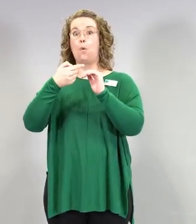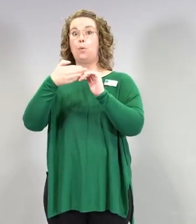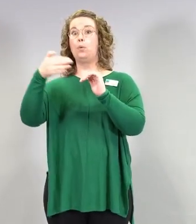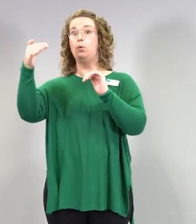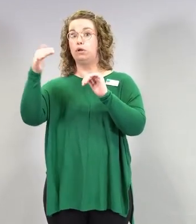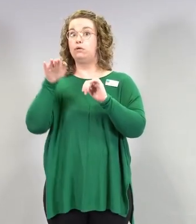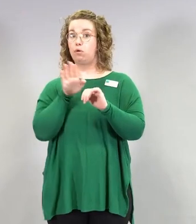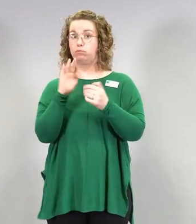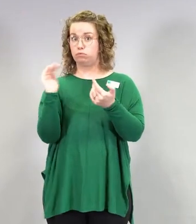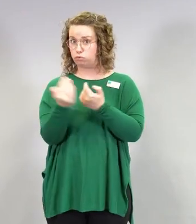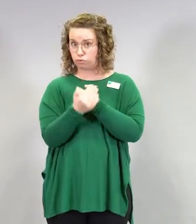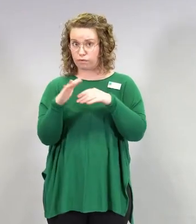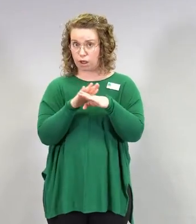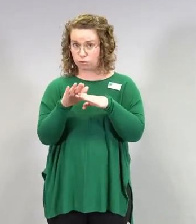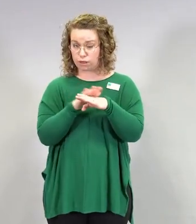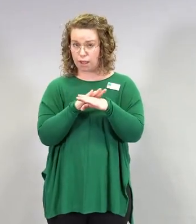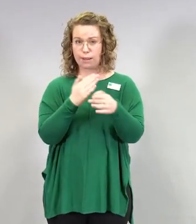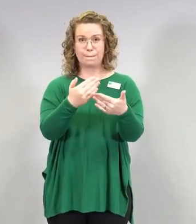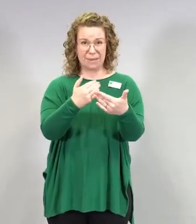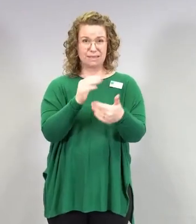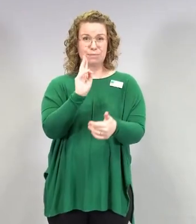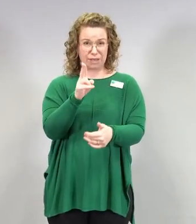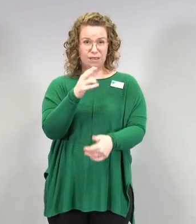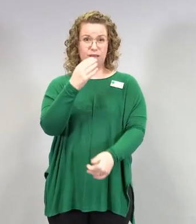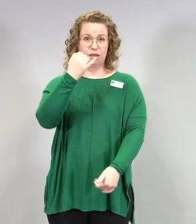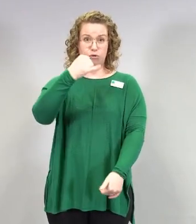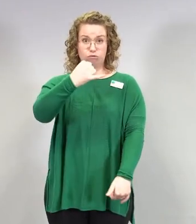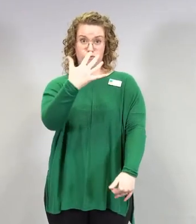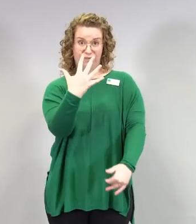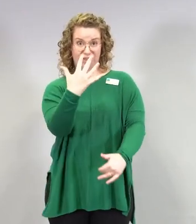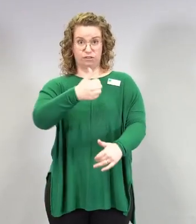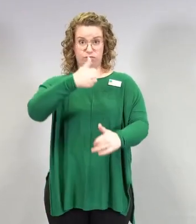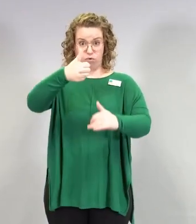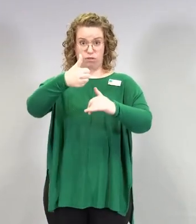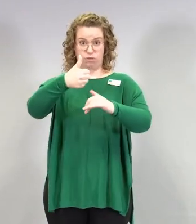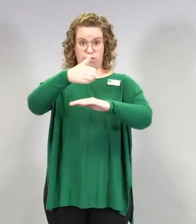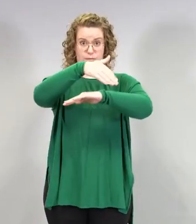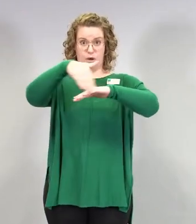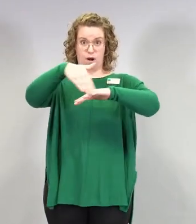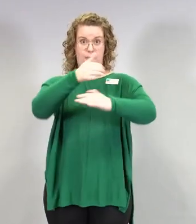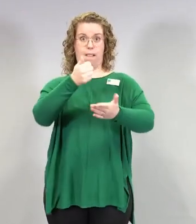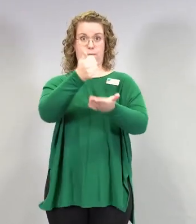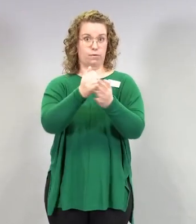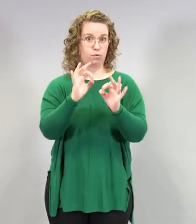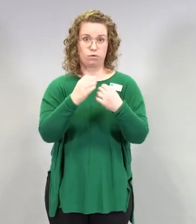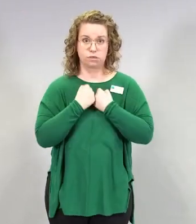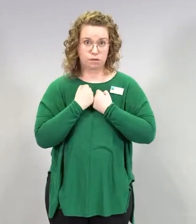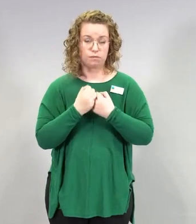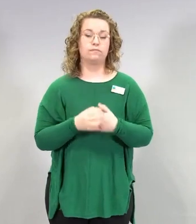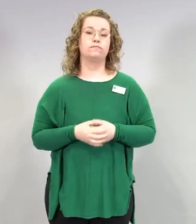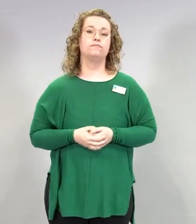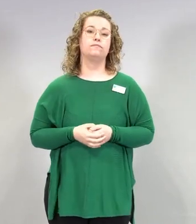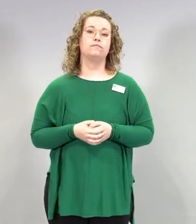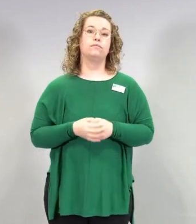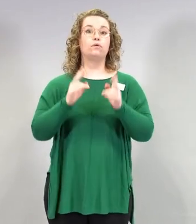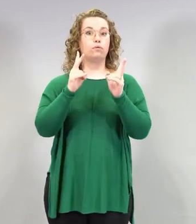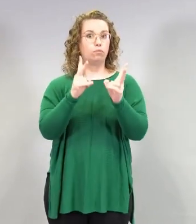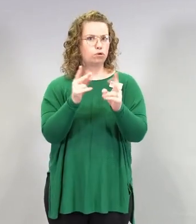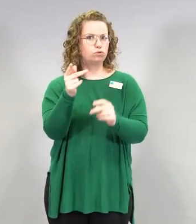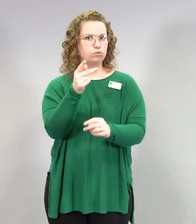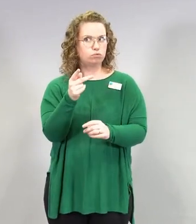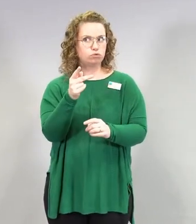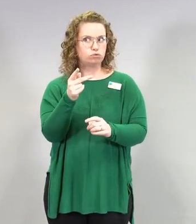Miksi Atsa-Zenecan raja on asetettu just 65-vuotiaille? Toinen kysymys oli, että voinko saada